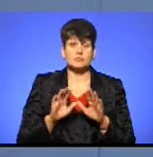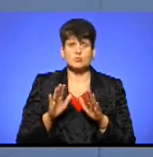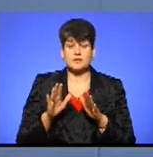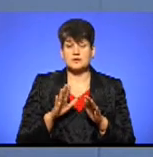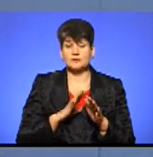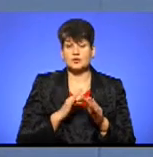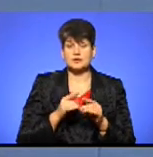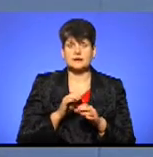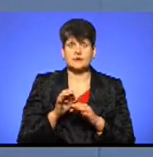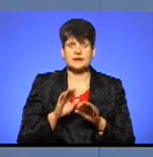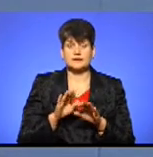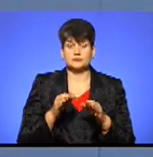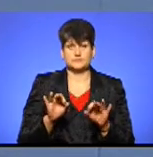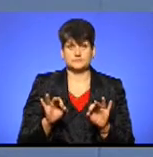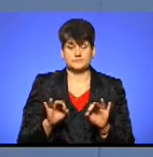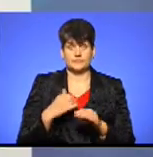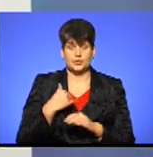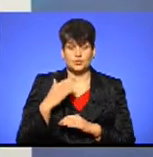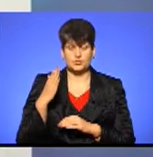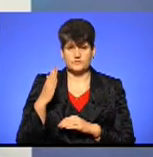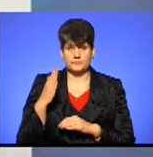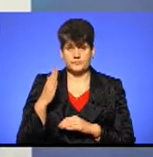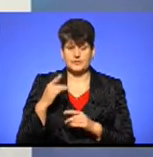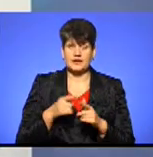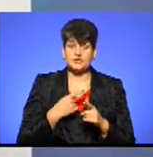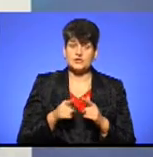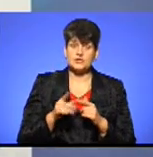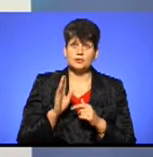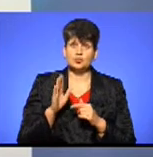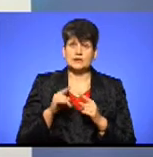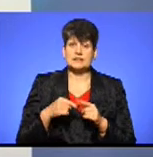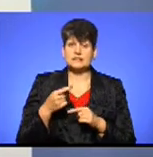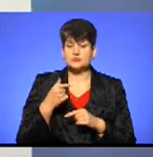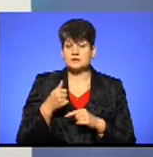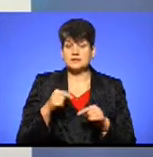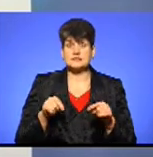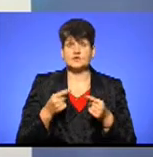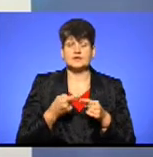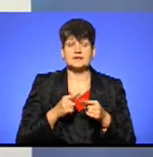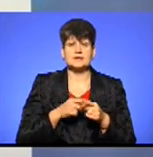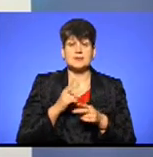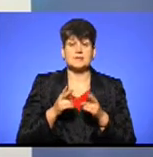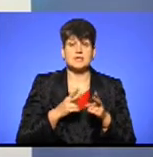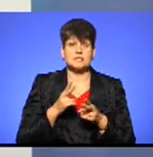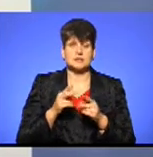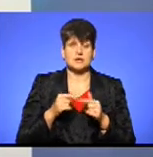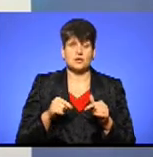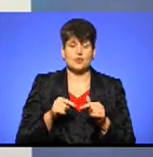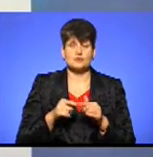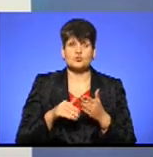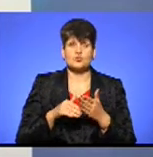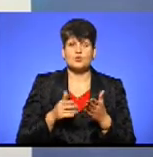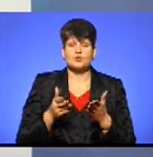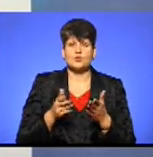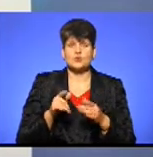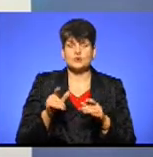ті проєкти, не допущені до голосування. Чи буде в наступному році створений цей апеляційний орган, за допомогою якого